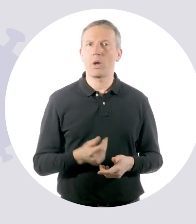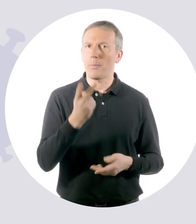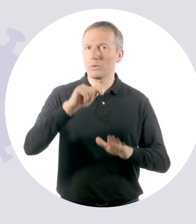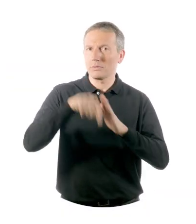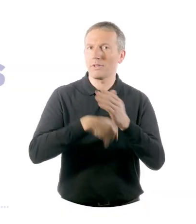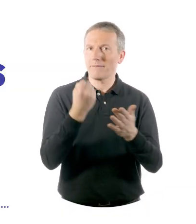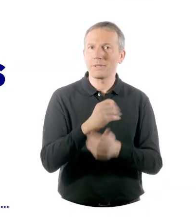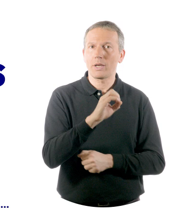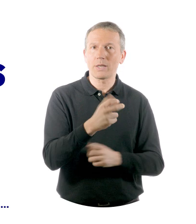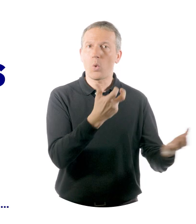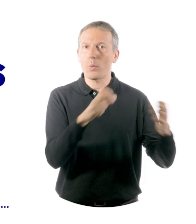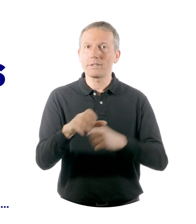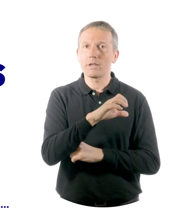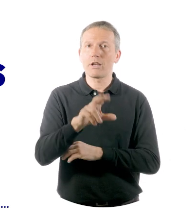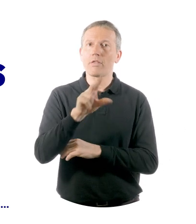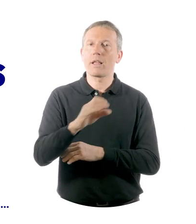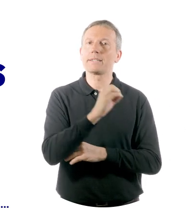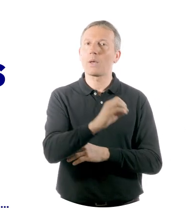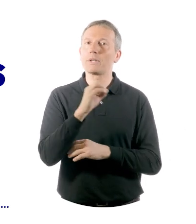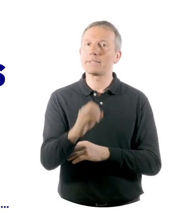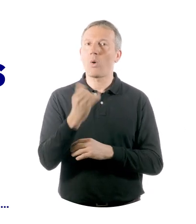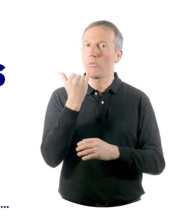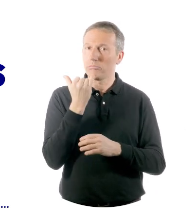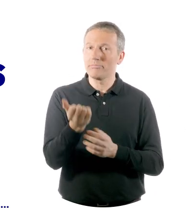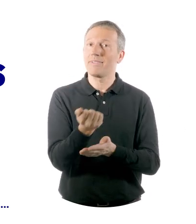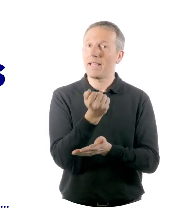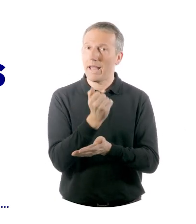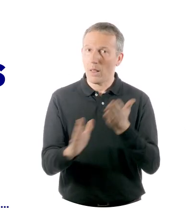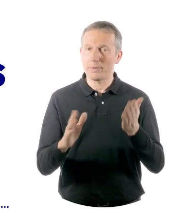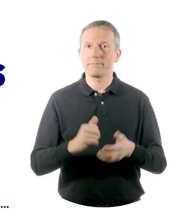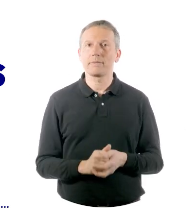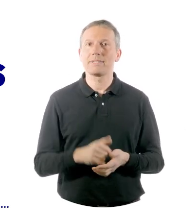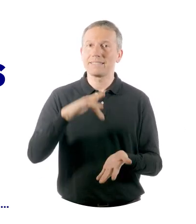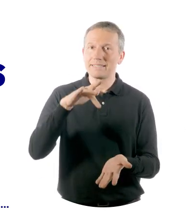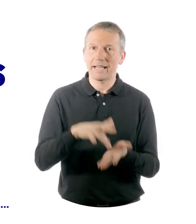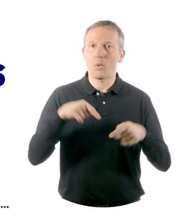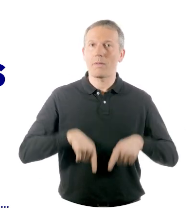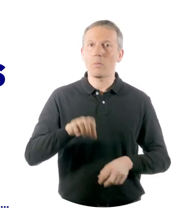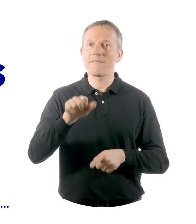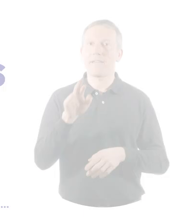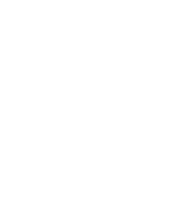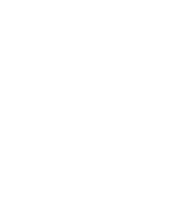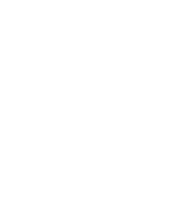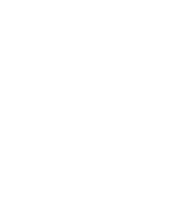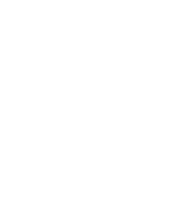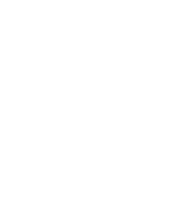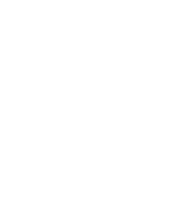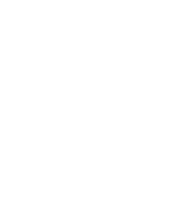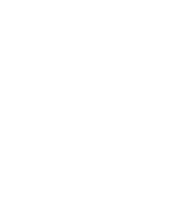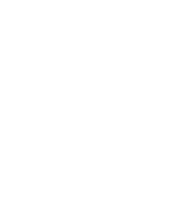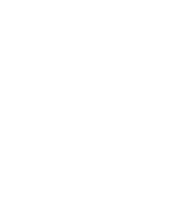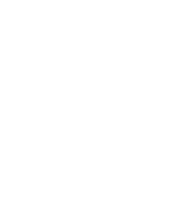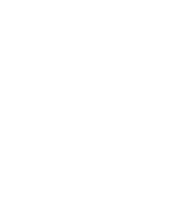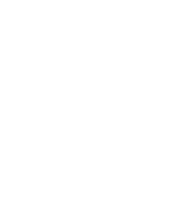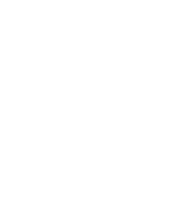embrassades. Plus d'informations au 0800 130 000 ou sur gouvernement.fr. Ceci est un message